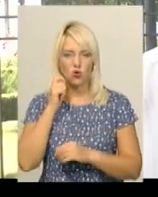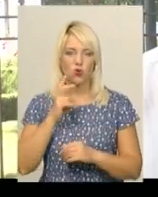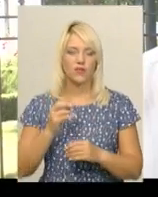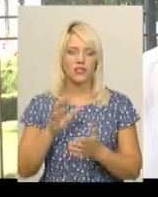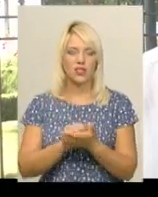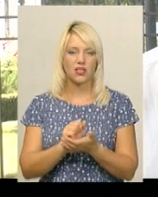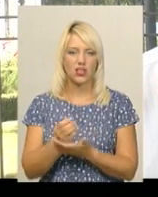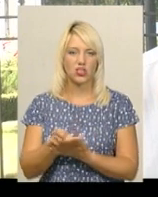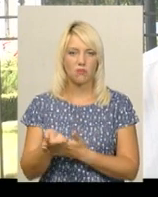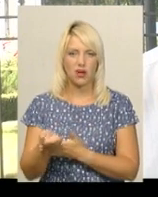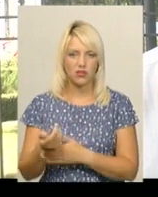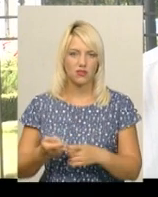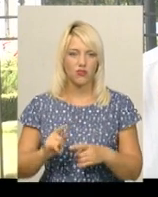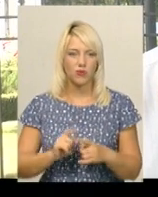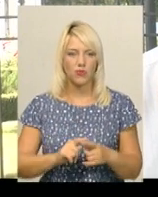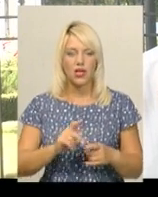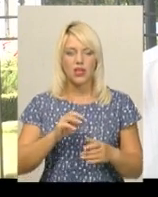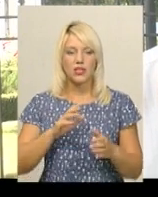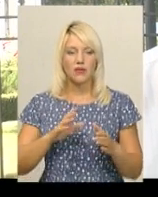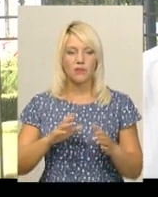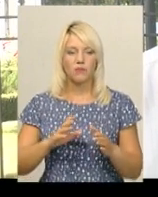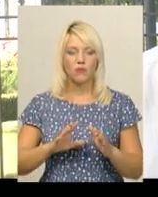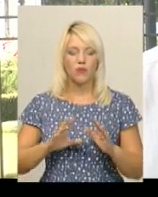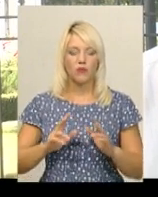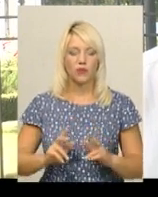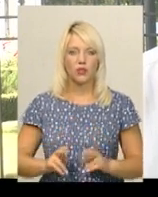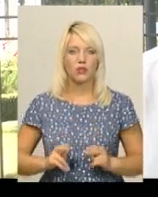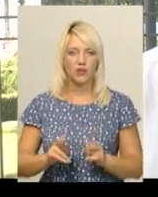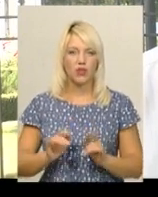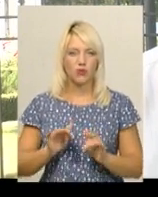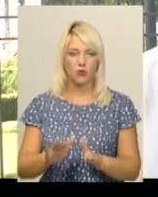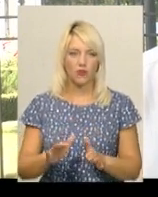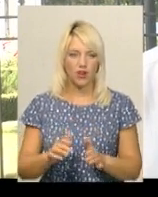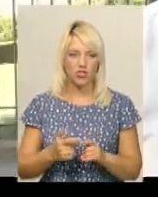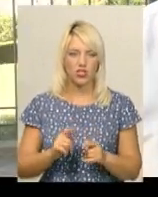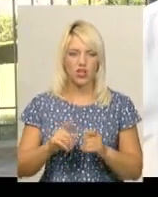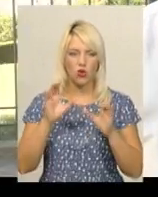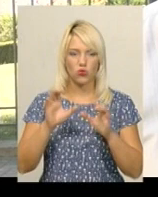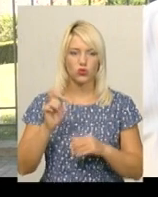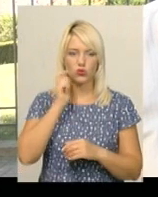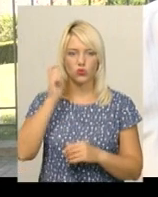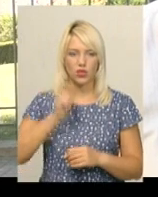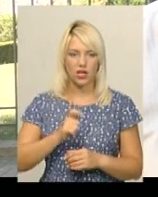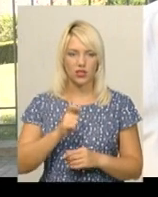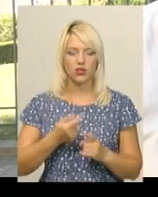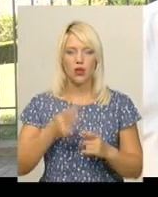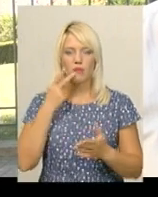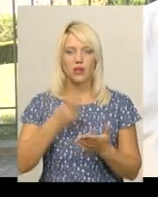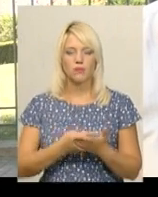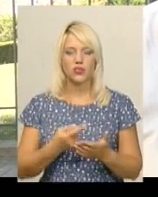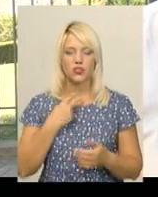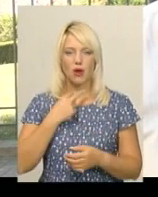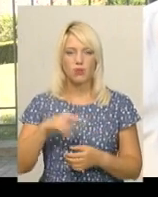З заказаним фактом порушено керменне провадження, а саме за застріченим третєю статті 149 Керменного кодусу України, де передбачено